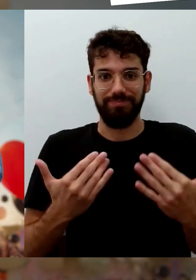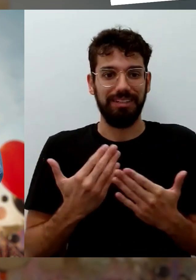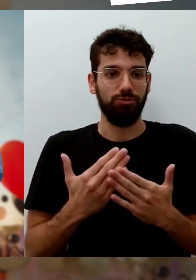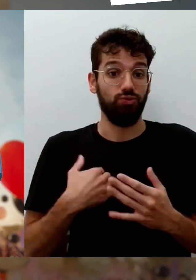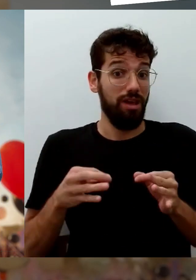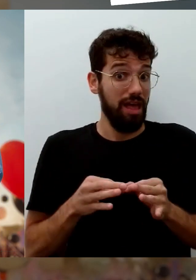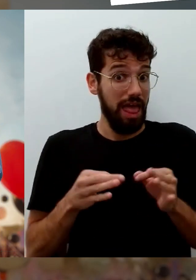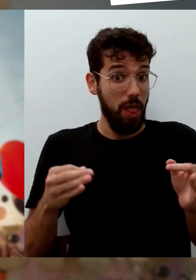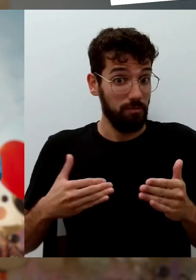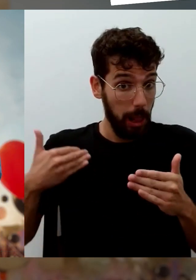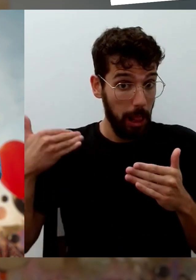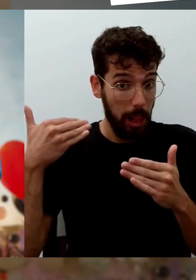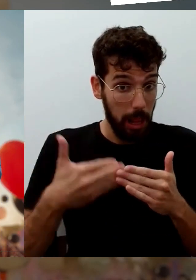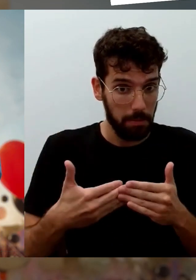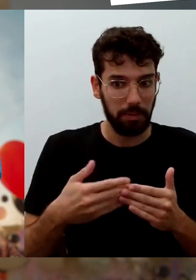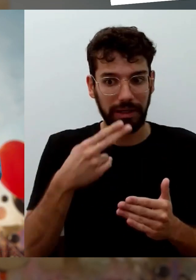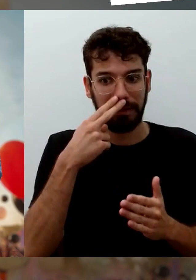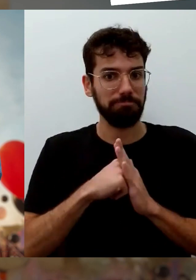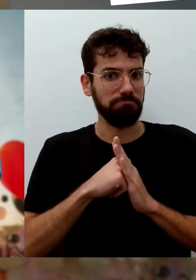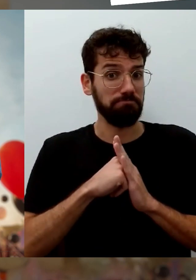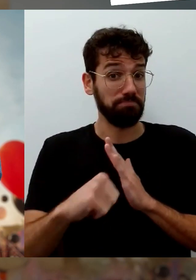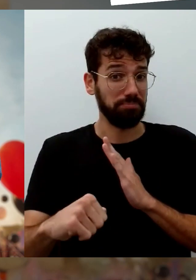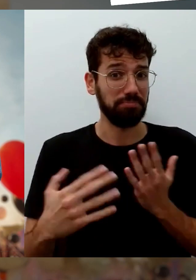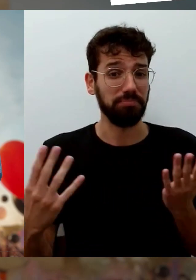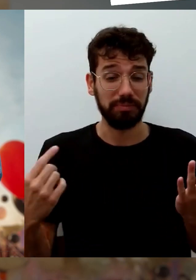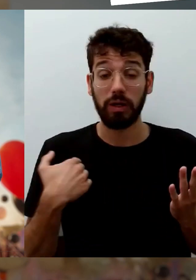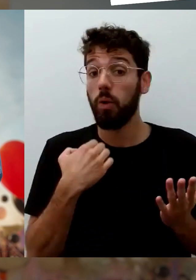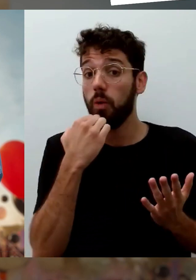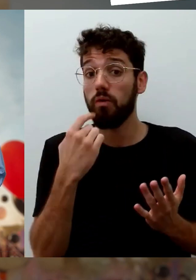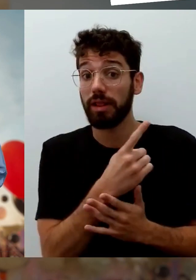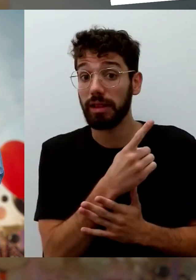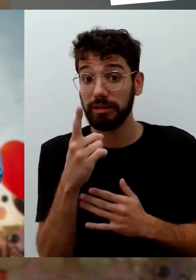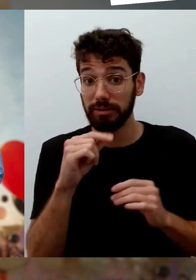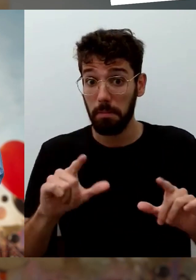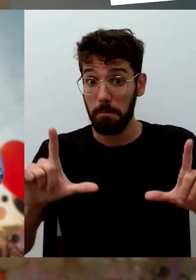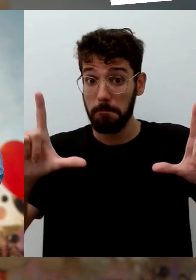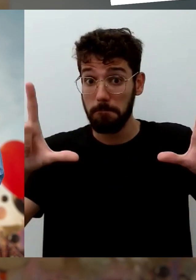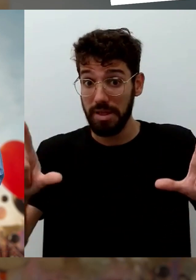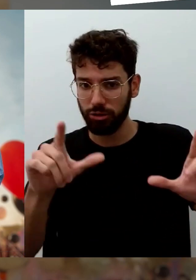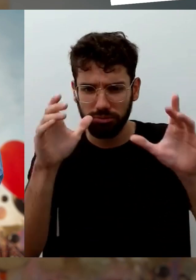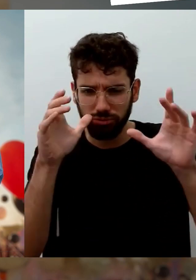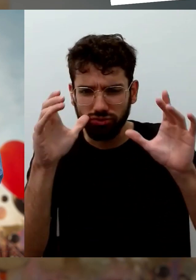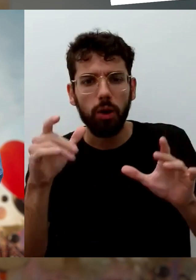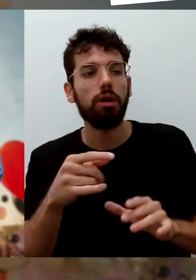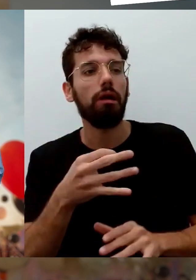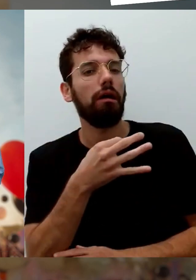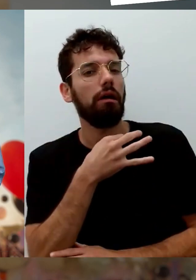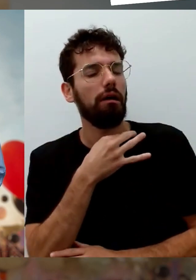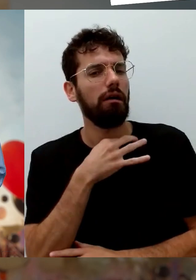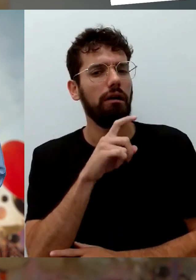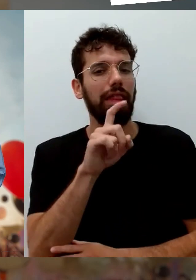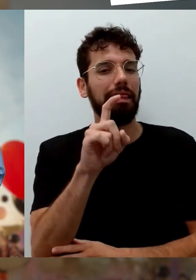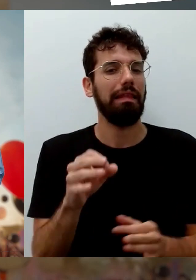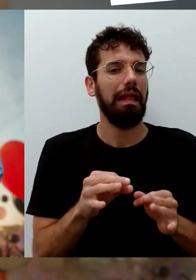Eröffnung angekommen. Das ging sehr fix, aber wir hoffen, dass wir euch zu Hause vor den Bildschirmen einen kleinen Einblick geben konnten, was die Idee des Digitaltags ist und wie